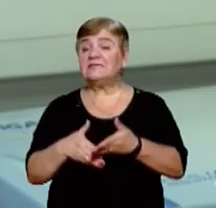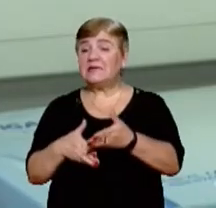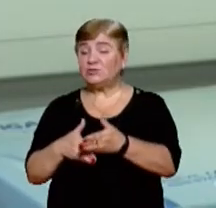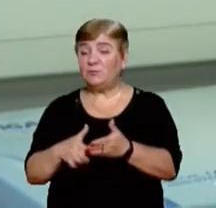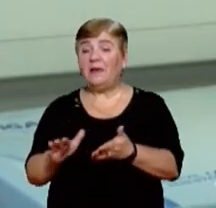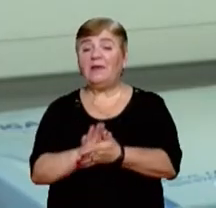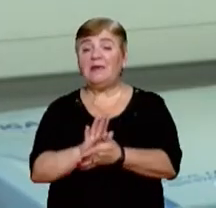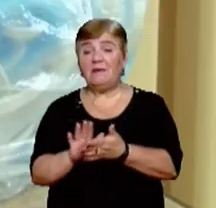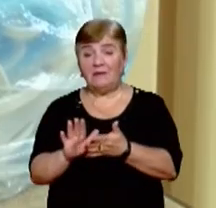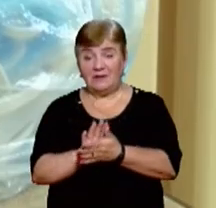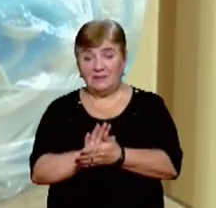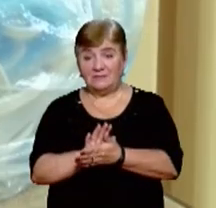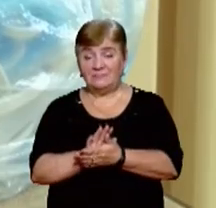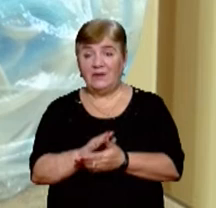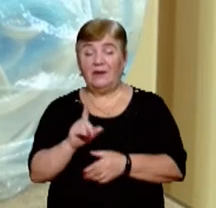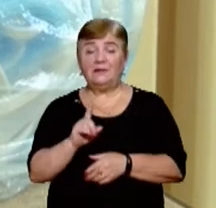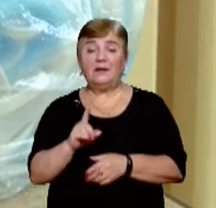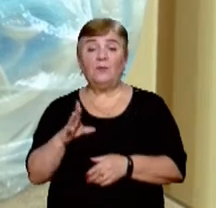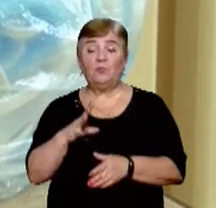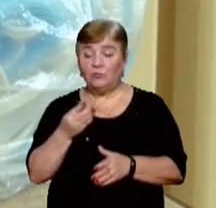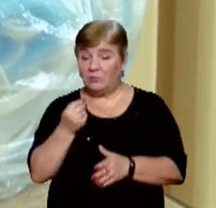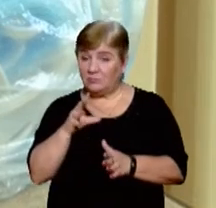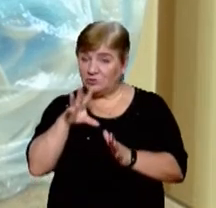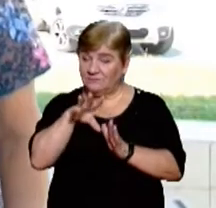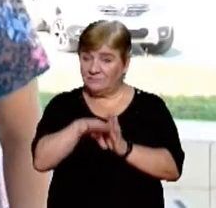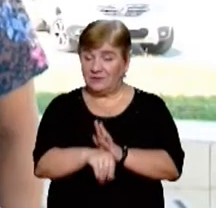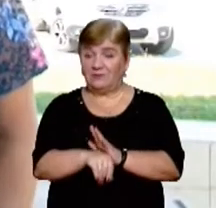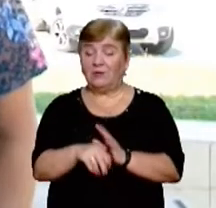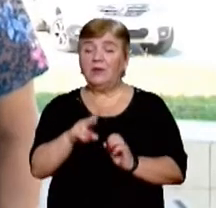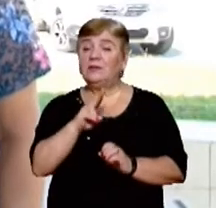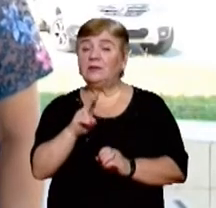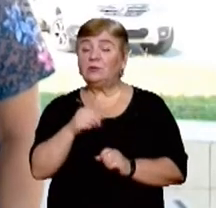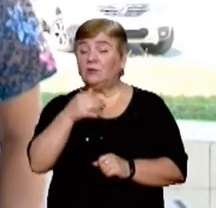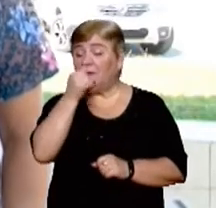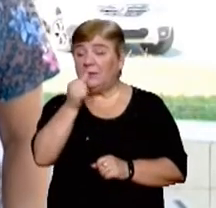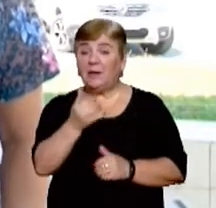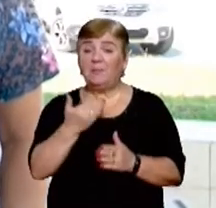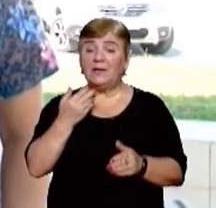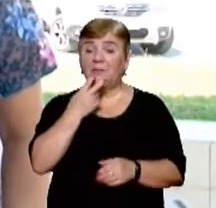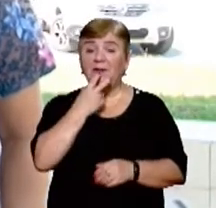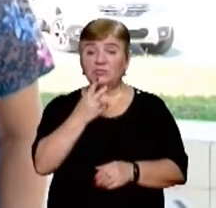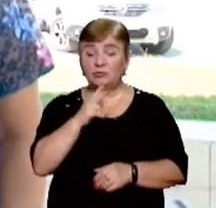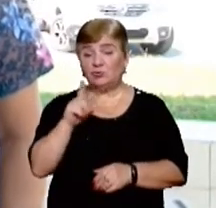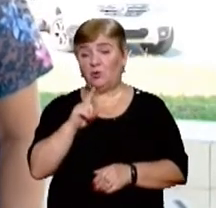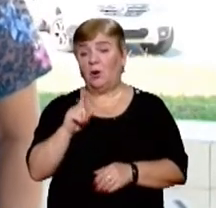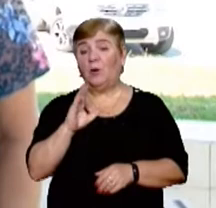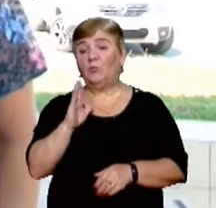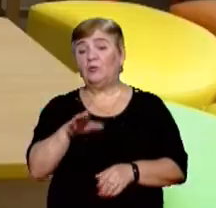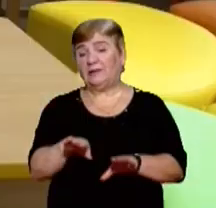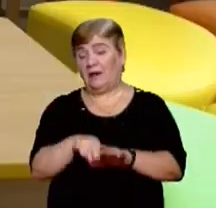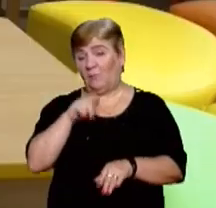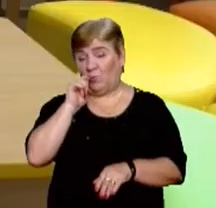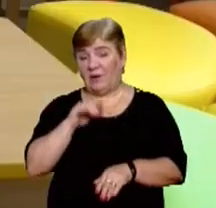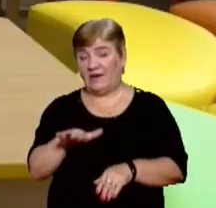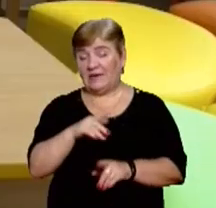гігієни не було закладено коштів. Ніхто не міг передбачити, що буде така ситуація в країні. За словами Еріки